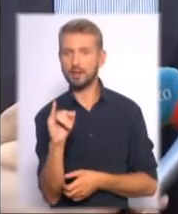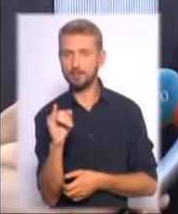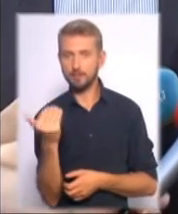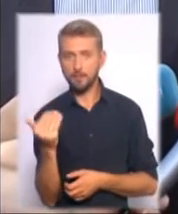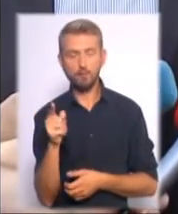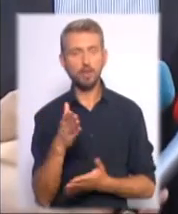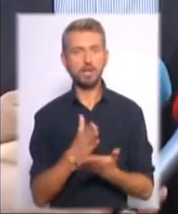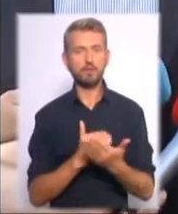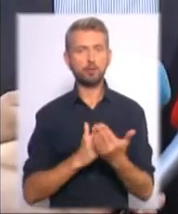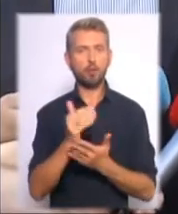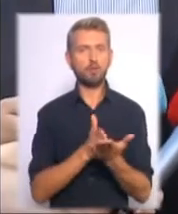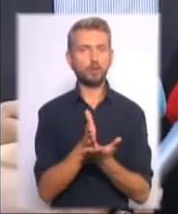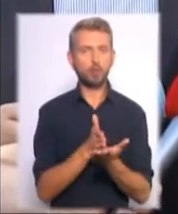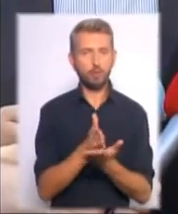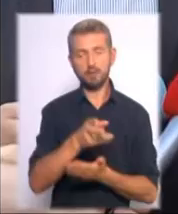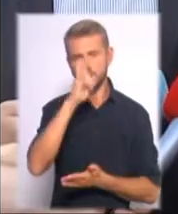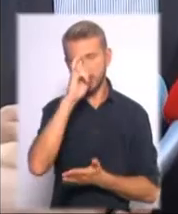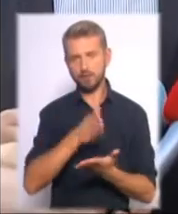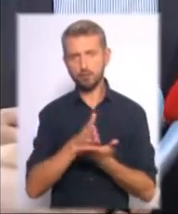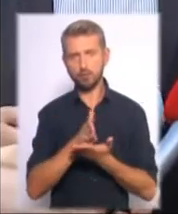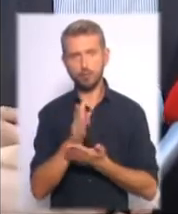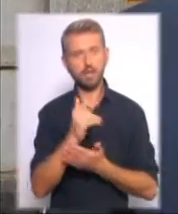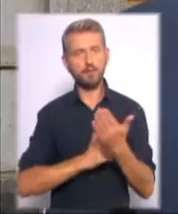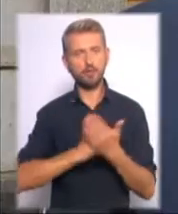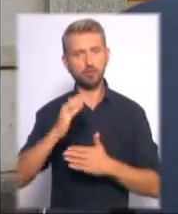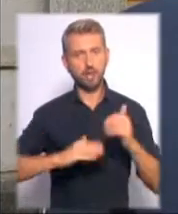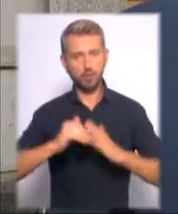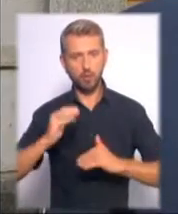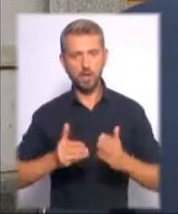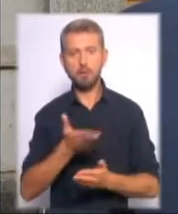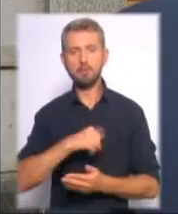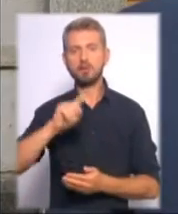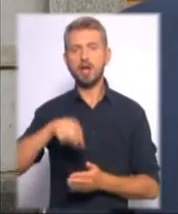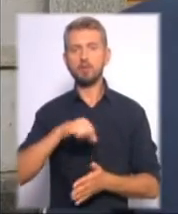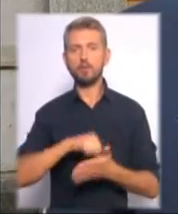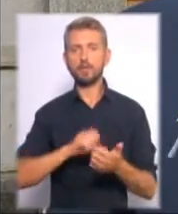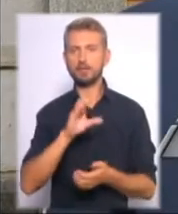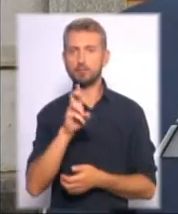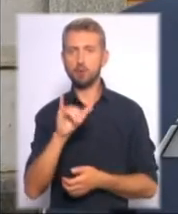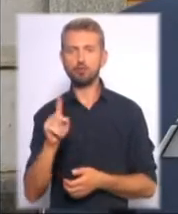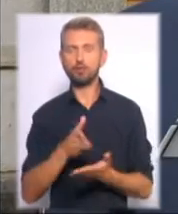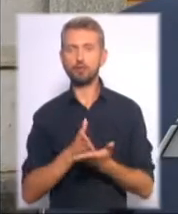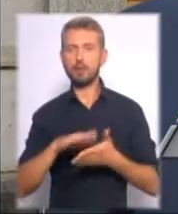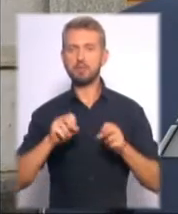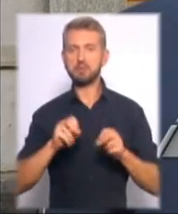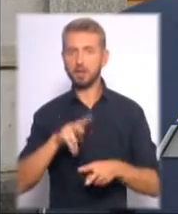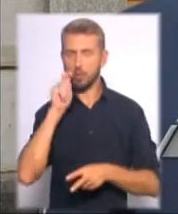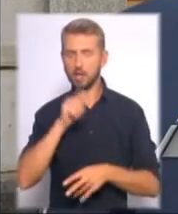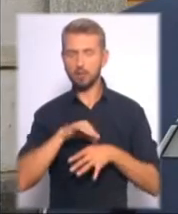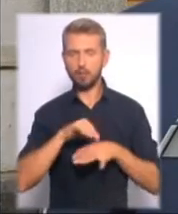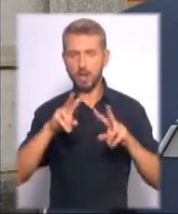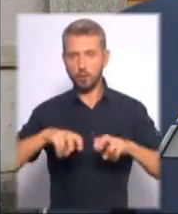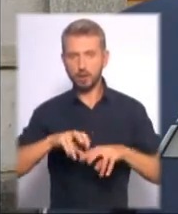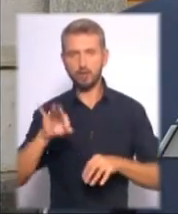високопосадовцями, державними службовцями невищої категорії. Ми вимагаємо в ДСБУ, що Служба безпеки України провела розслідування